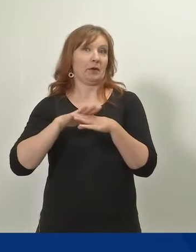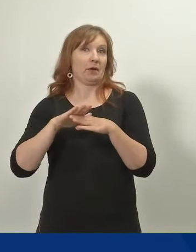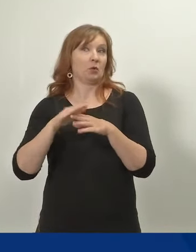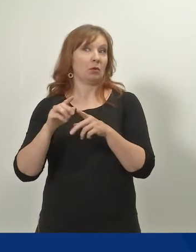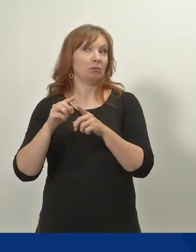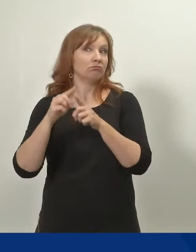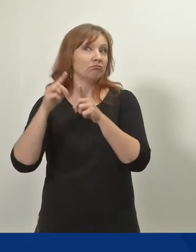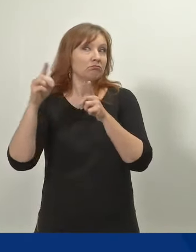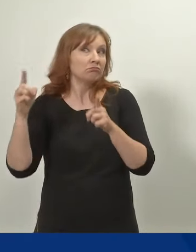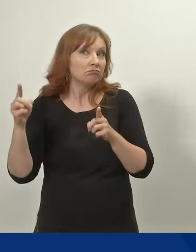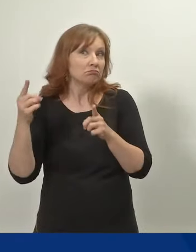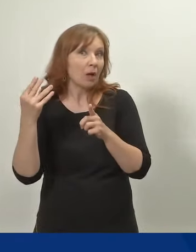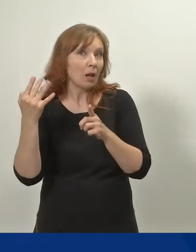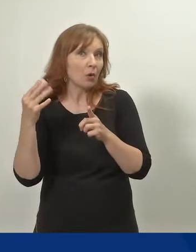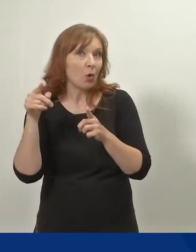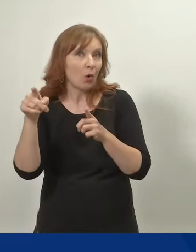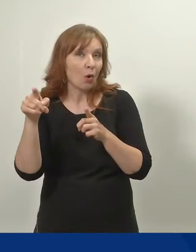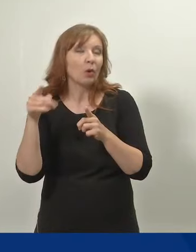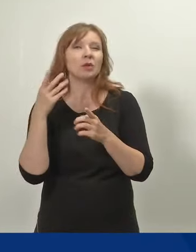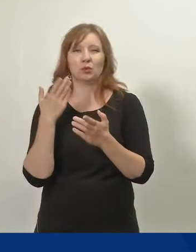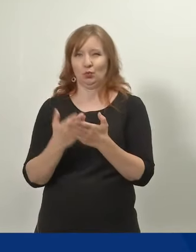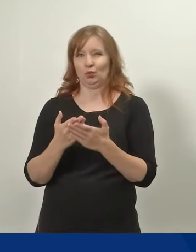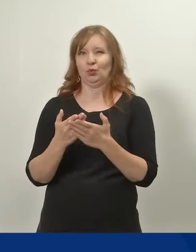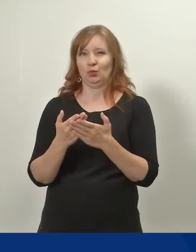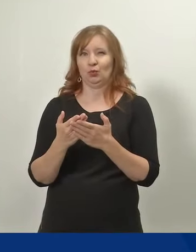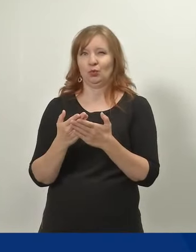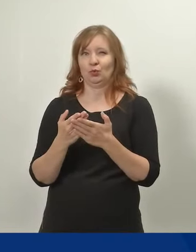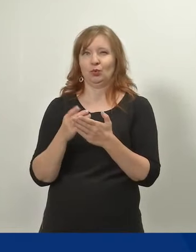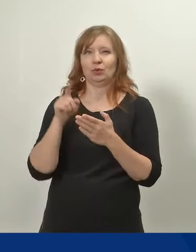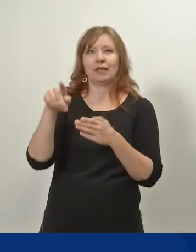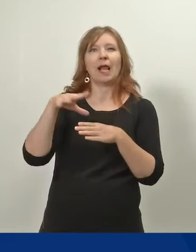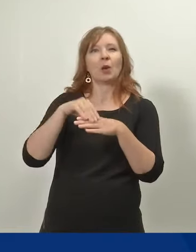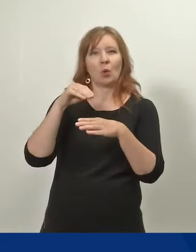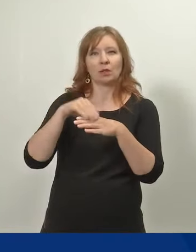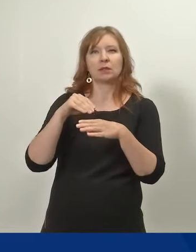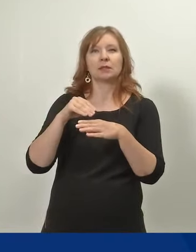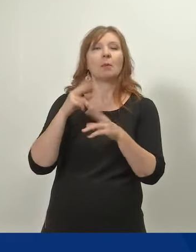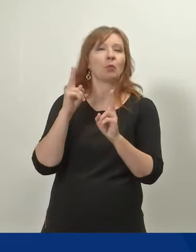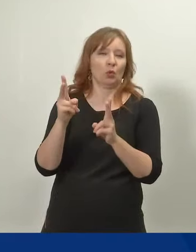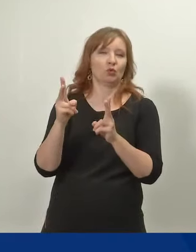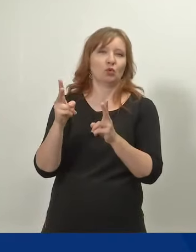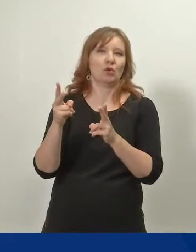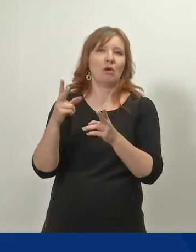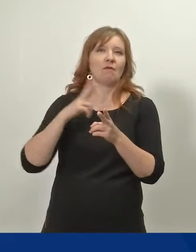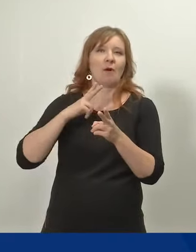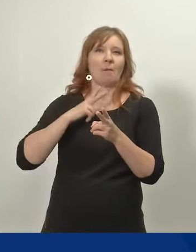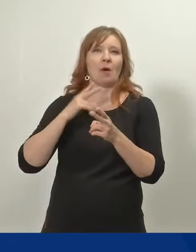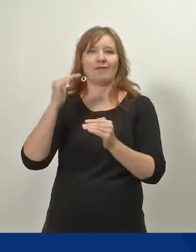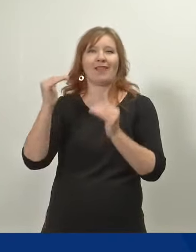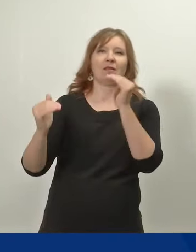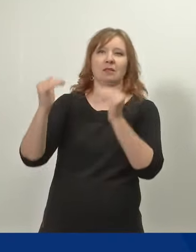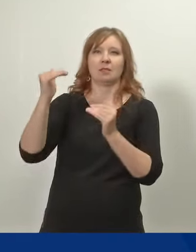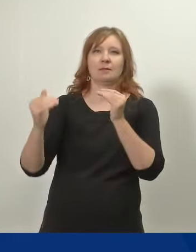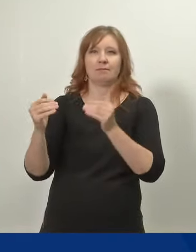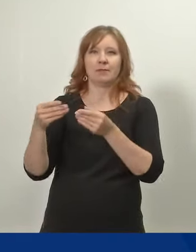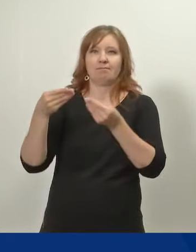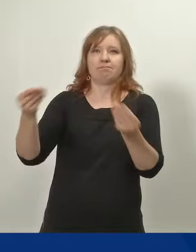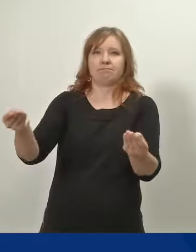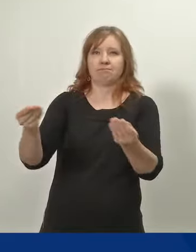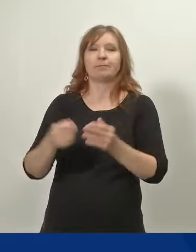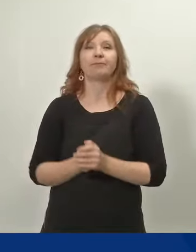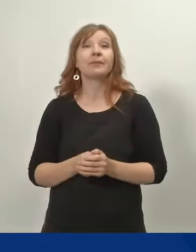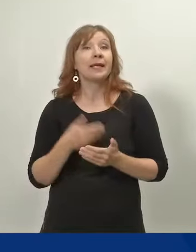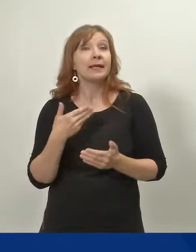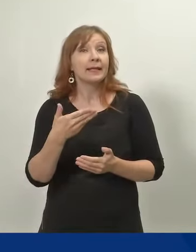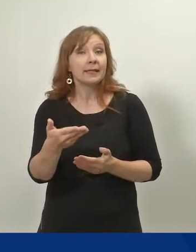lisääntynyt, kun nämä vapaat on siellä tasaisemmin myöskin jaettu. Kiitos paljon